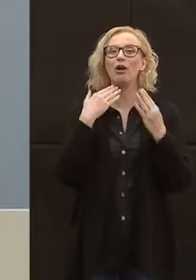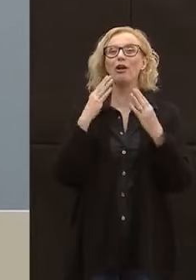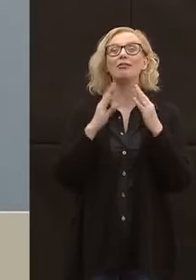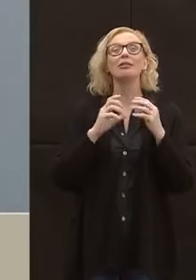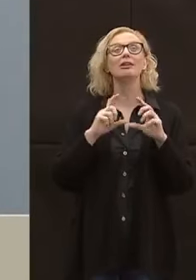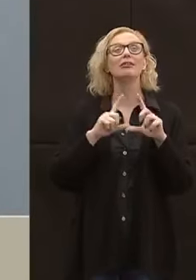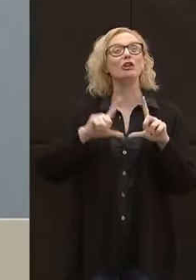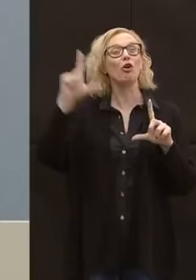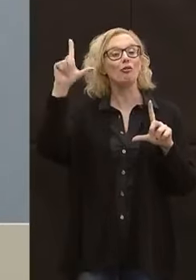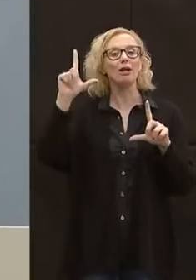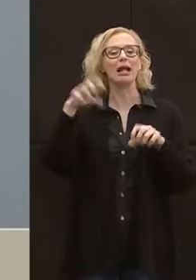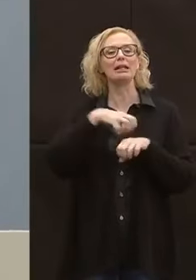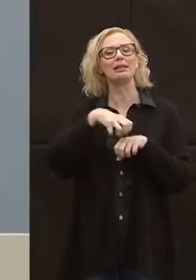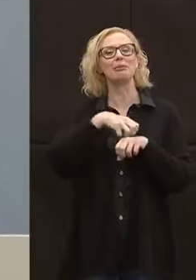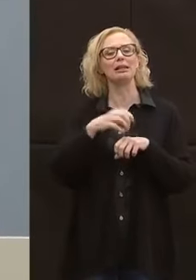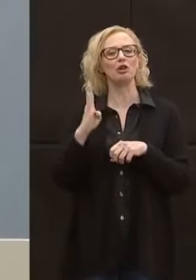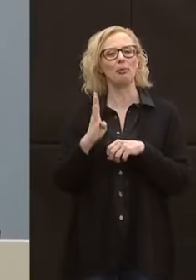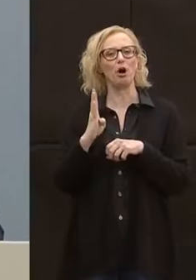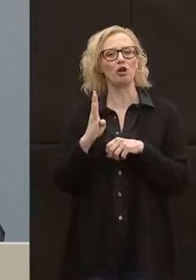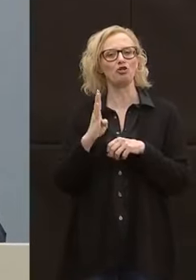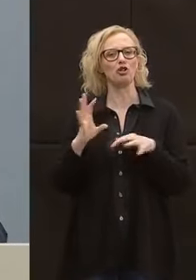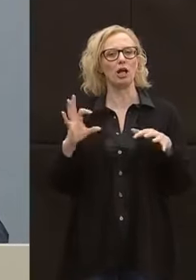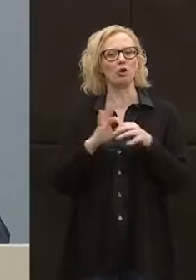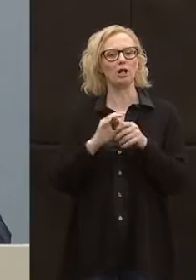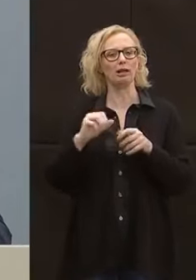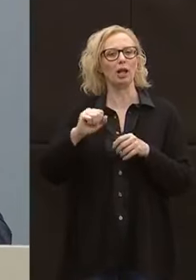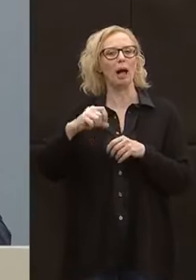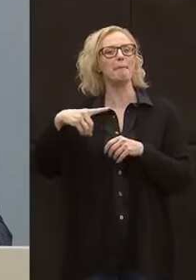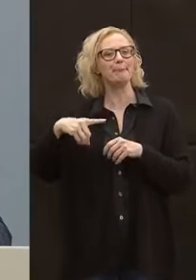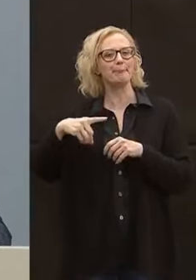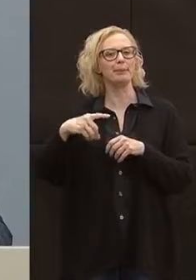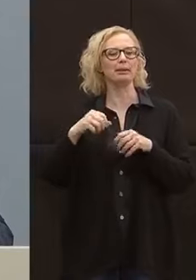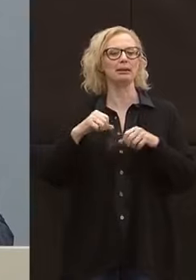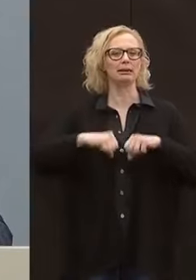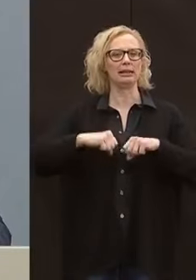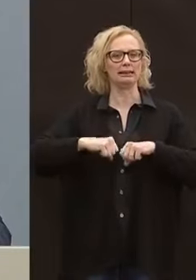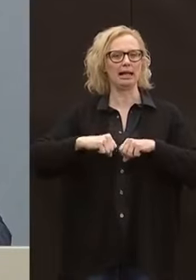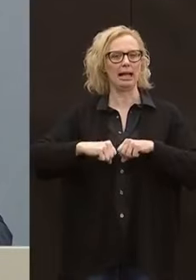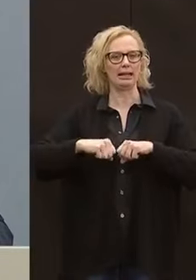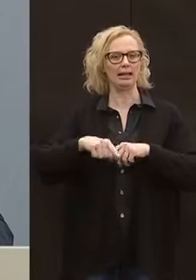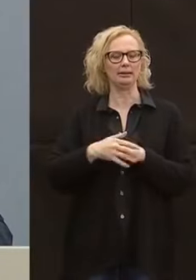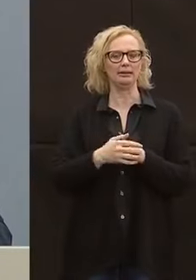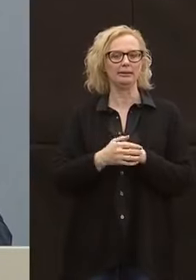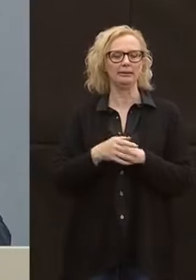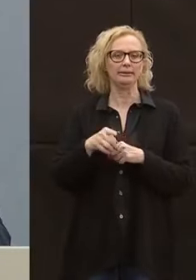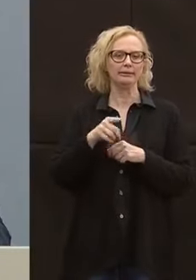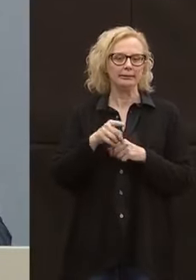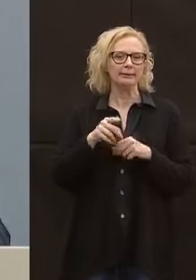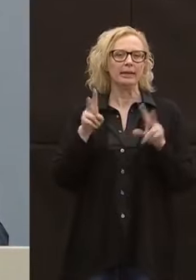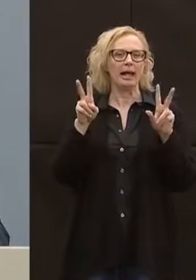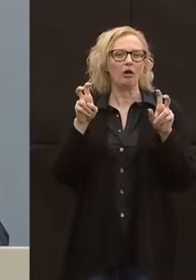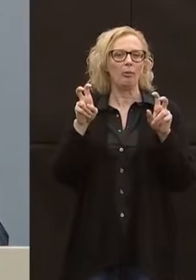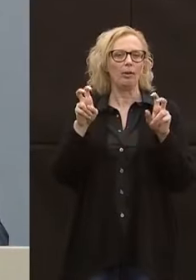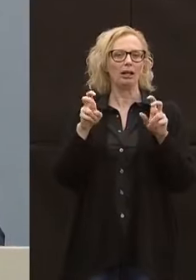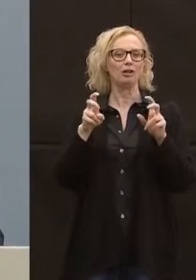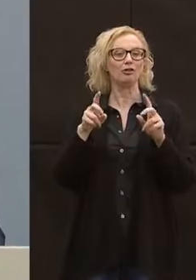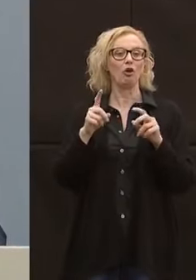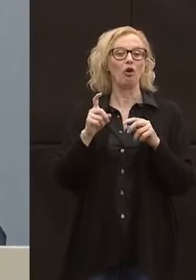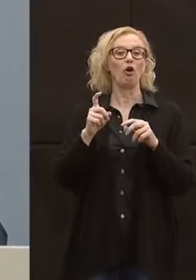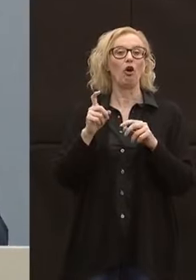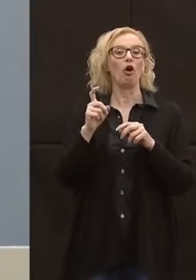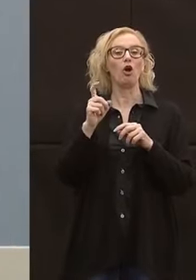Ministro Boccia per il tema della app sanitaria che è un tema che sarà importante nelle